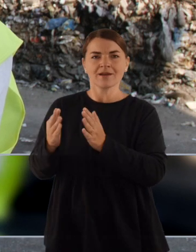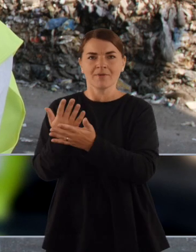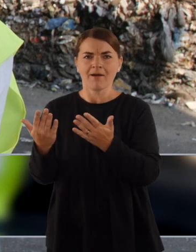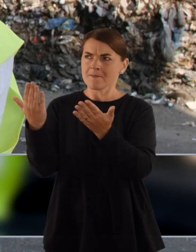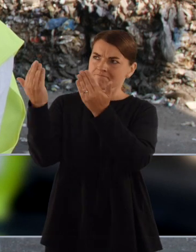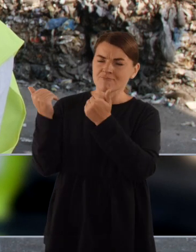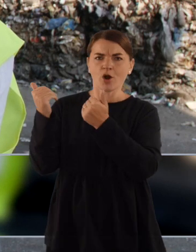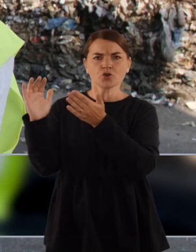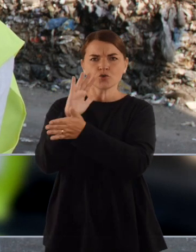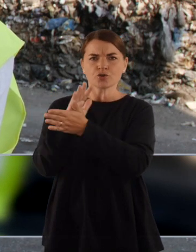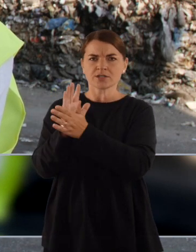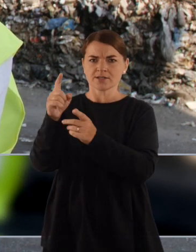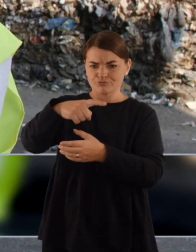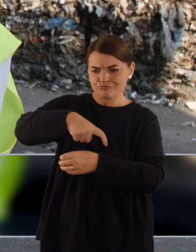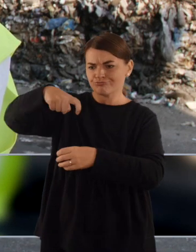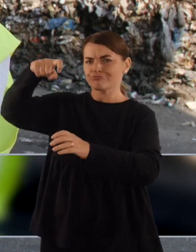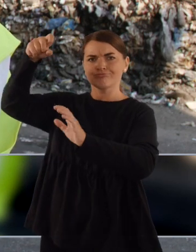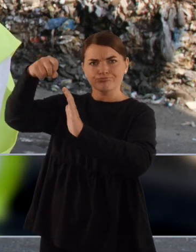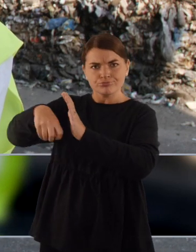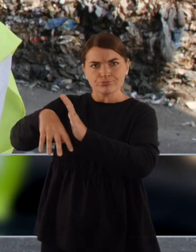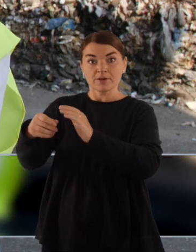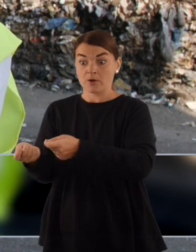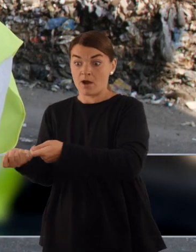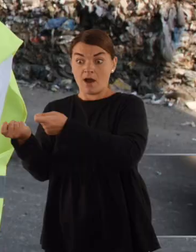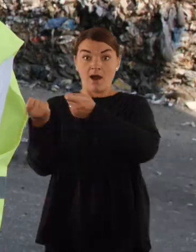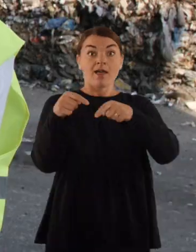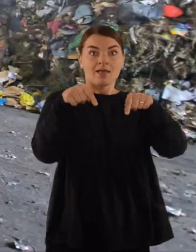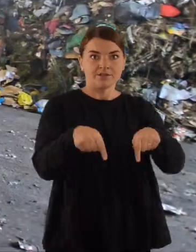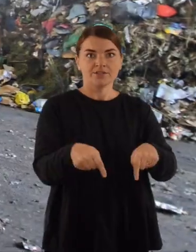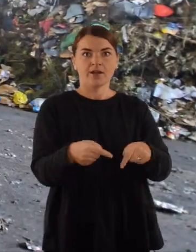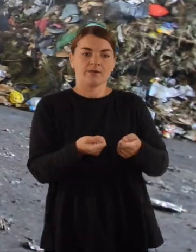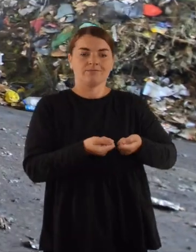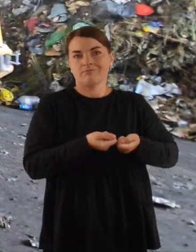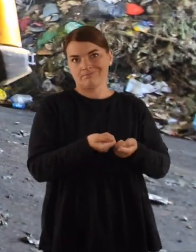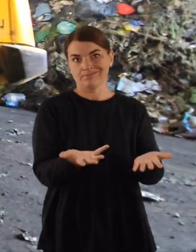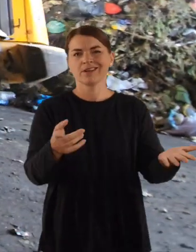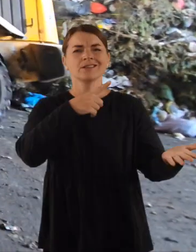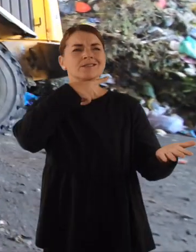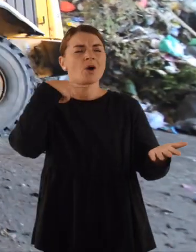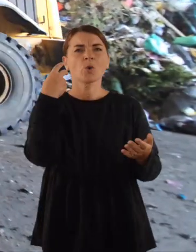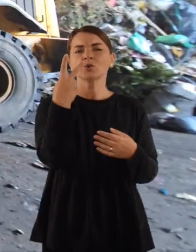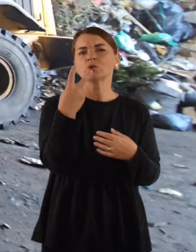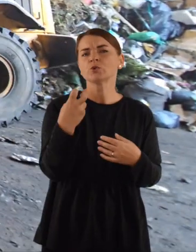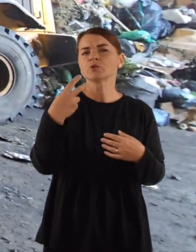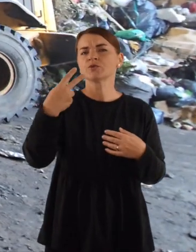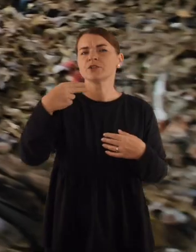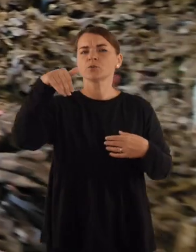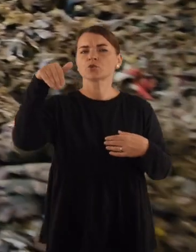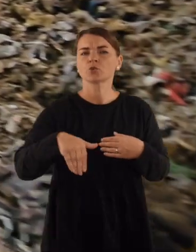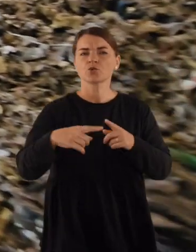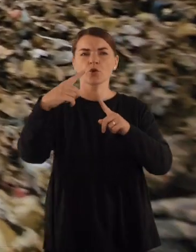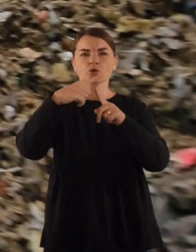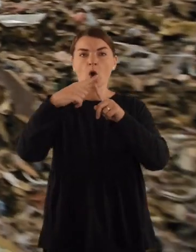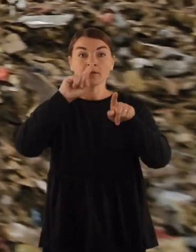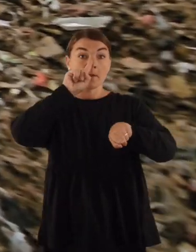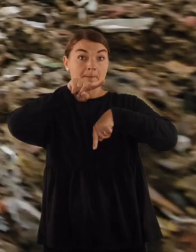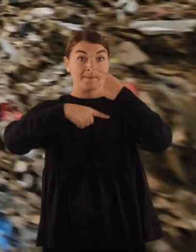kažką, tai susikrauna visas atliekas, atvažiuoja pasnus į gamyklą ir įsipina. Grubiai gaunam apie 220 tūkstančių tonų atliekų